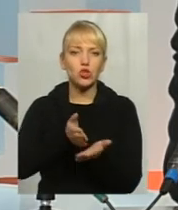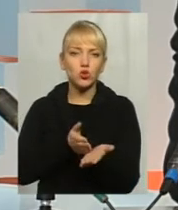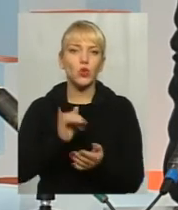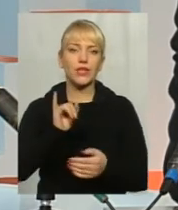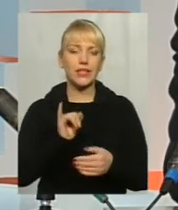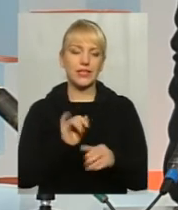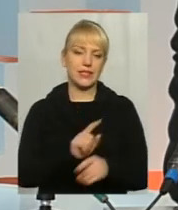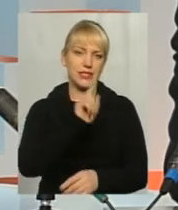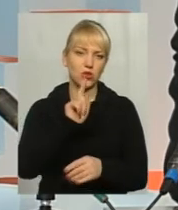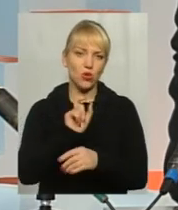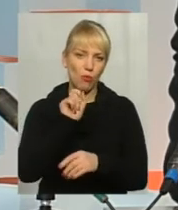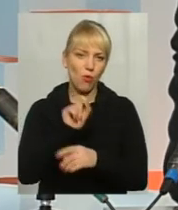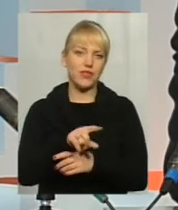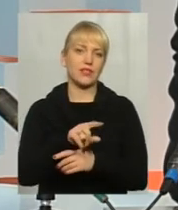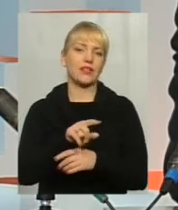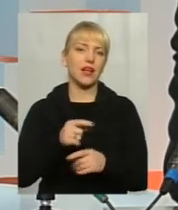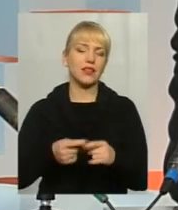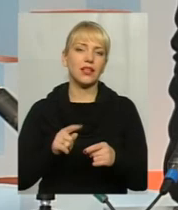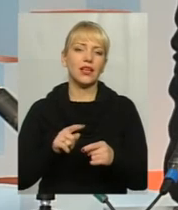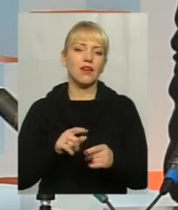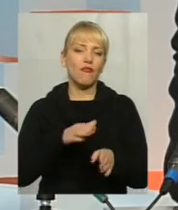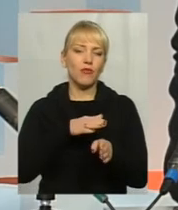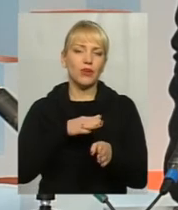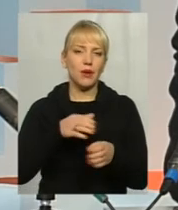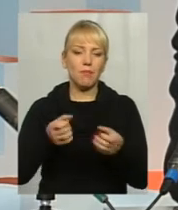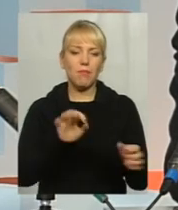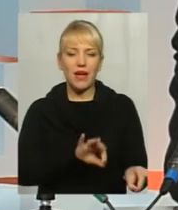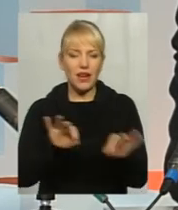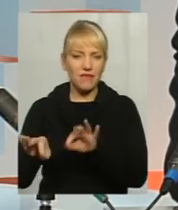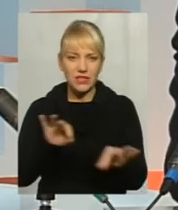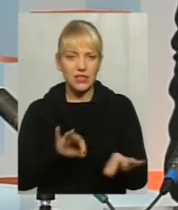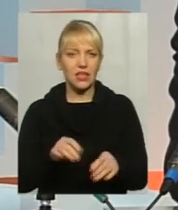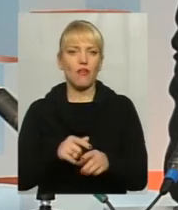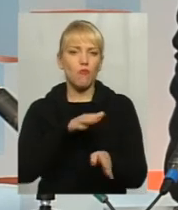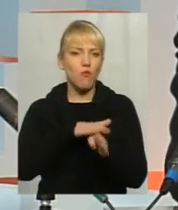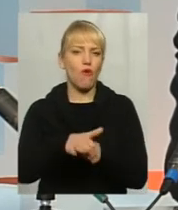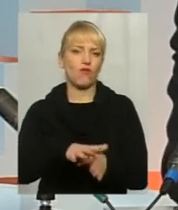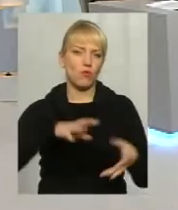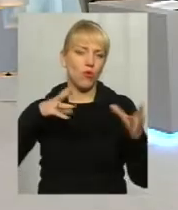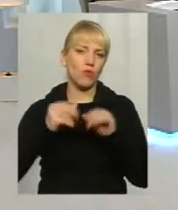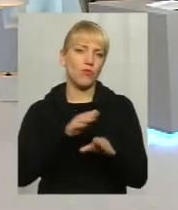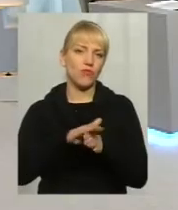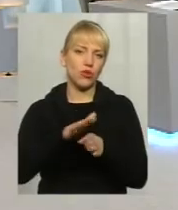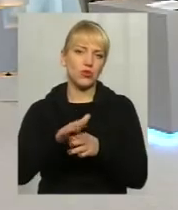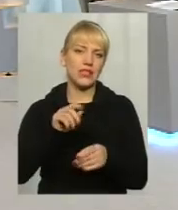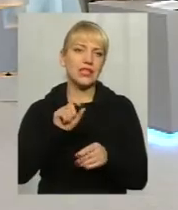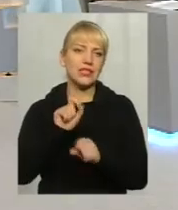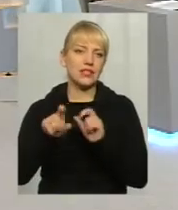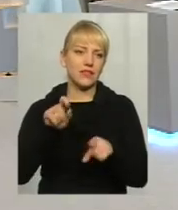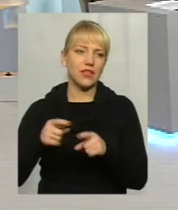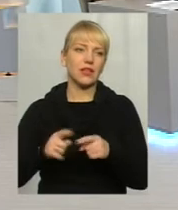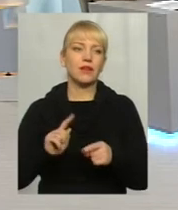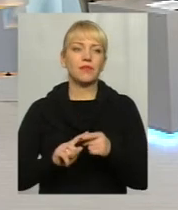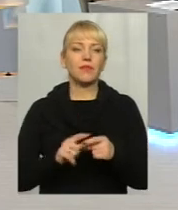'язати перевізника в повному обсязі виконати ті умови, з якими вони йшли на конкурс. Пане Олександре, ви надаватимете